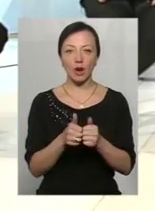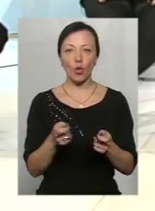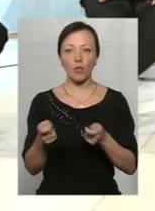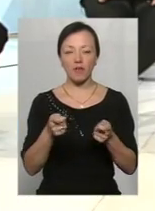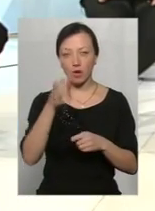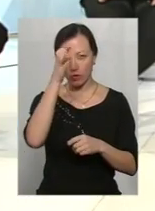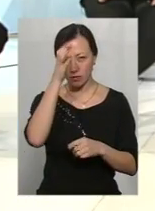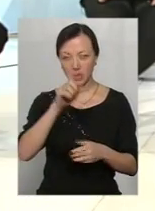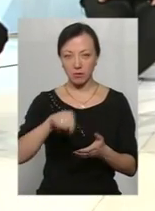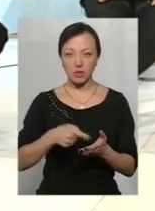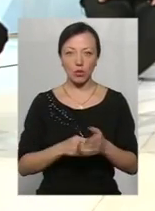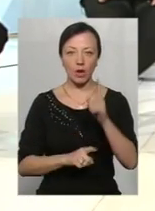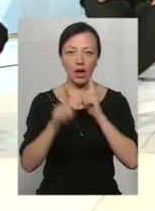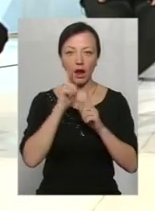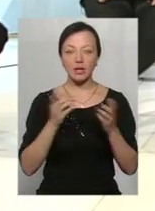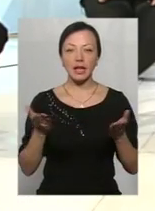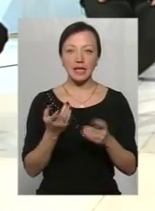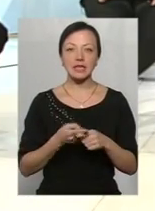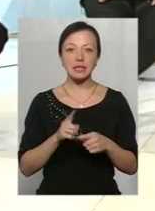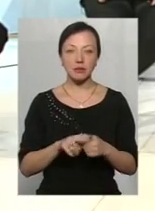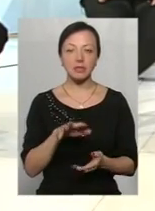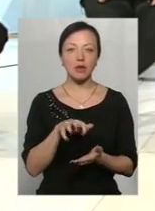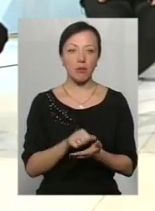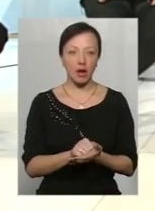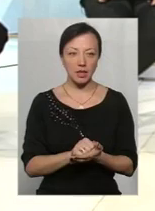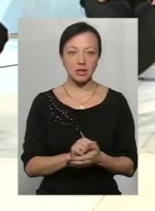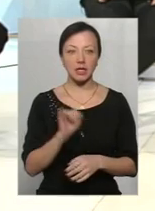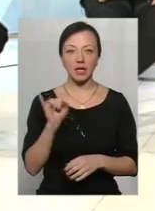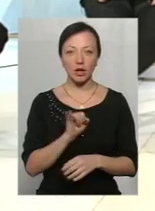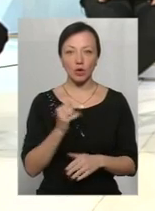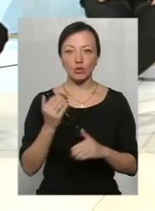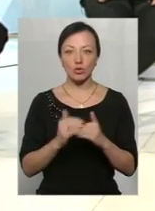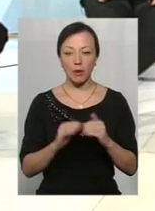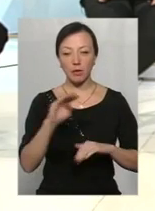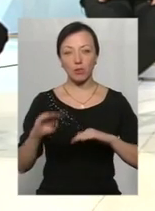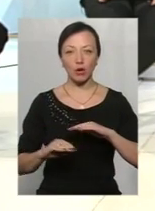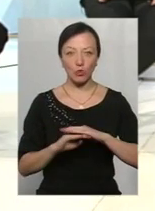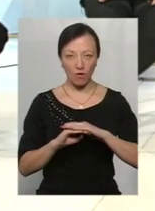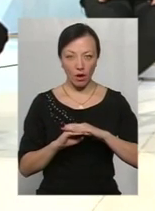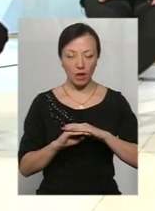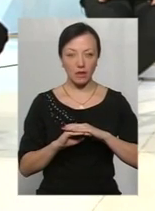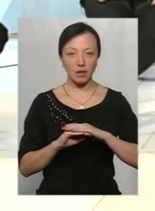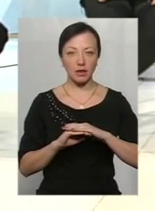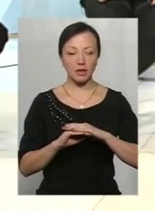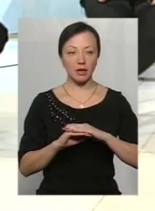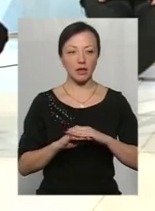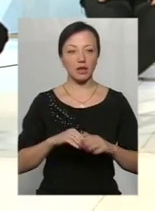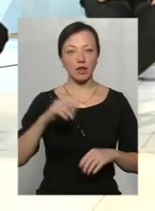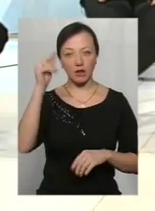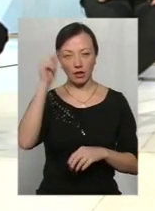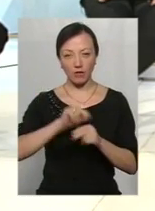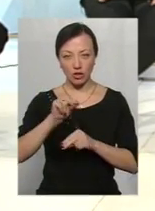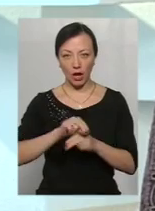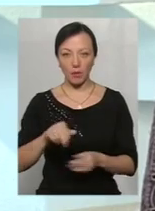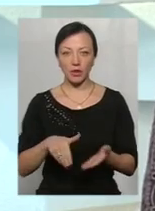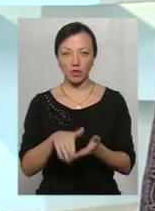міської ради, який саме цим і займається. І вже в підпорядкуванні навчально-методичного